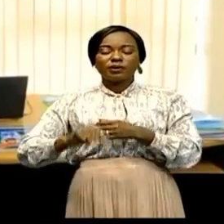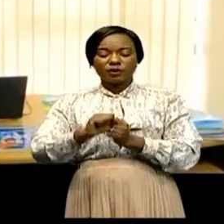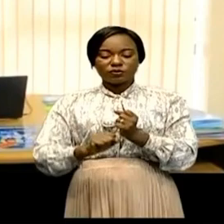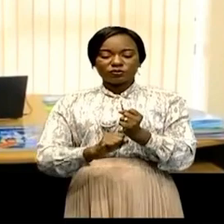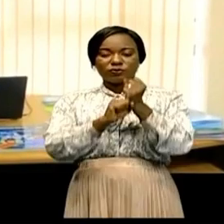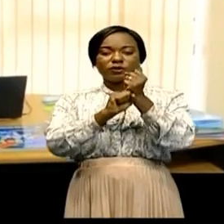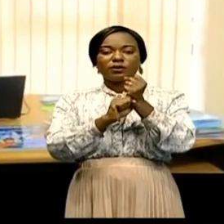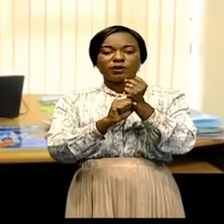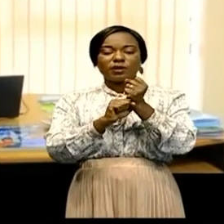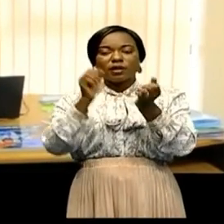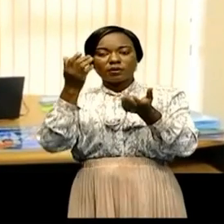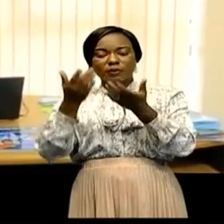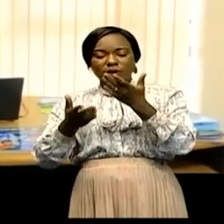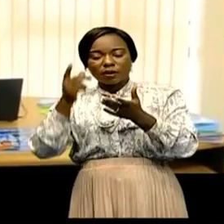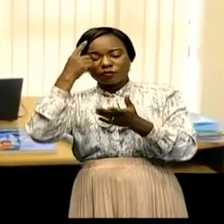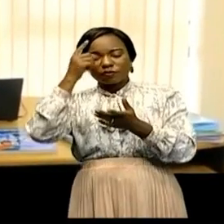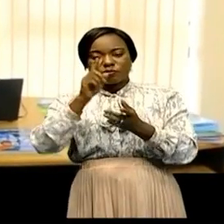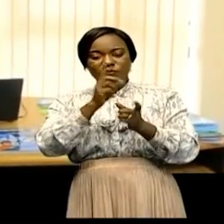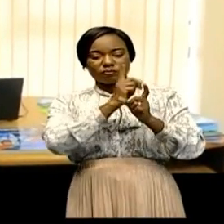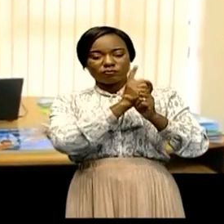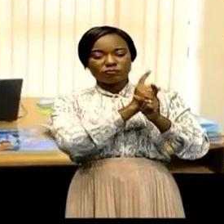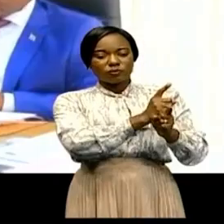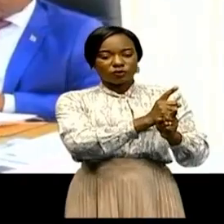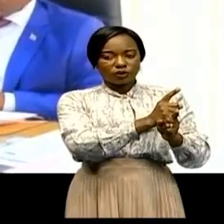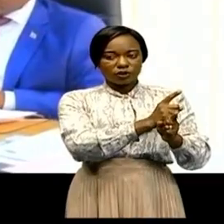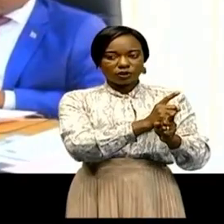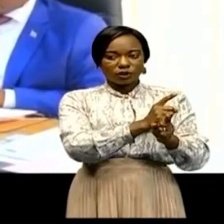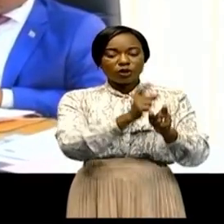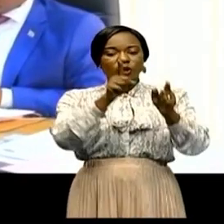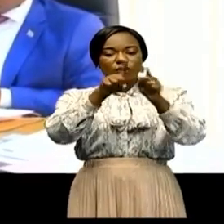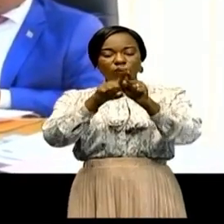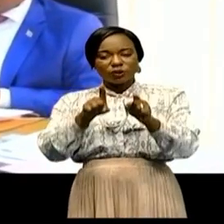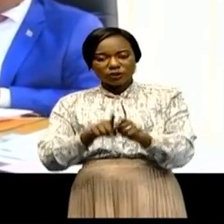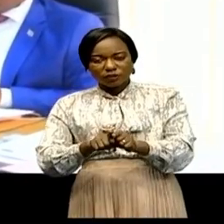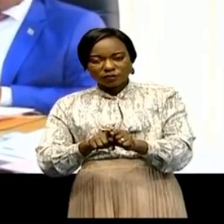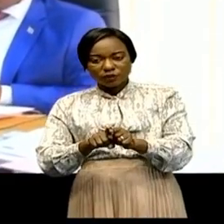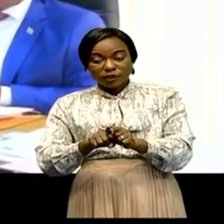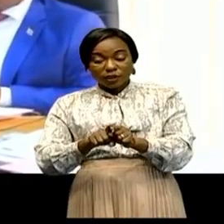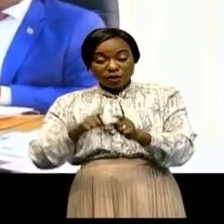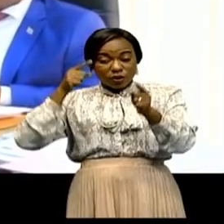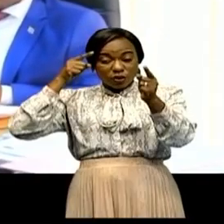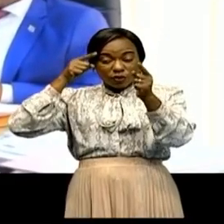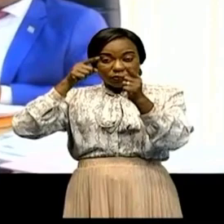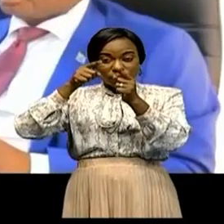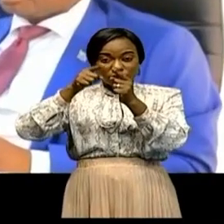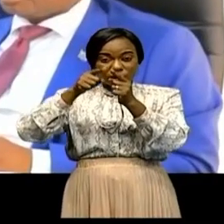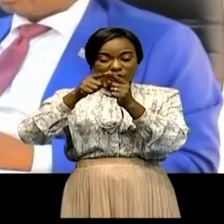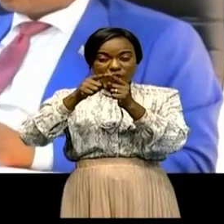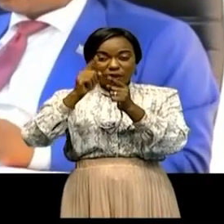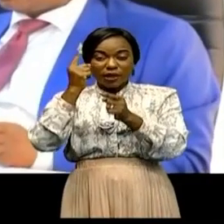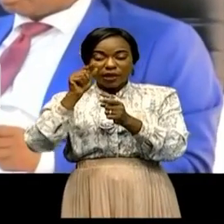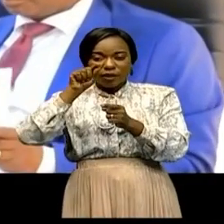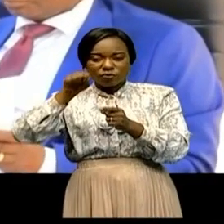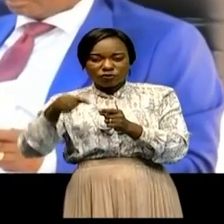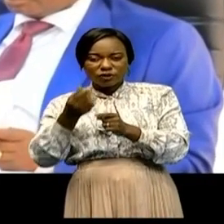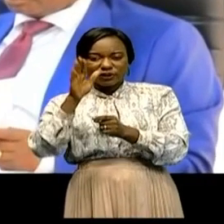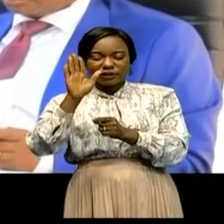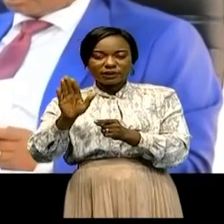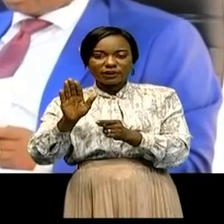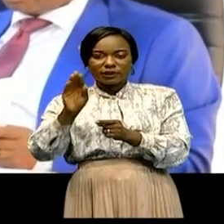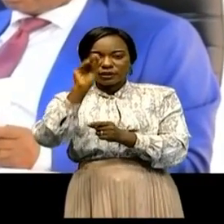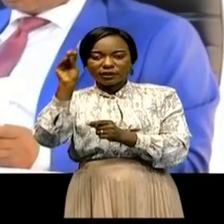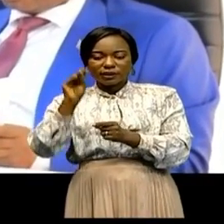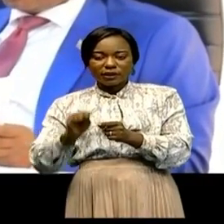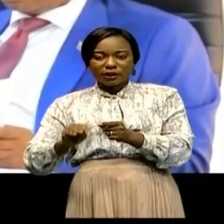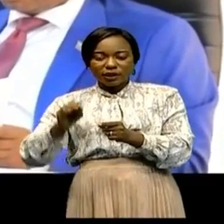le fait que pour garder vivante, pour garder vivant l'objectif de 1,5 degrés Celsius, les